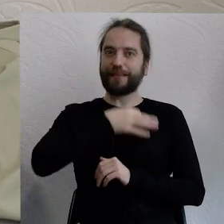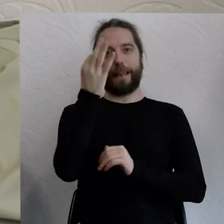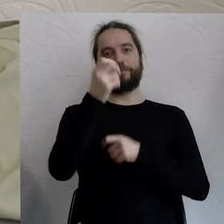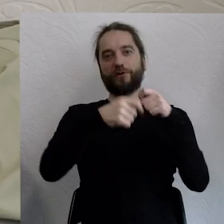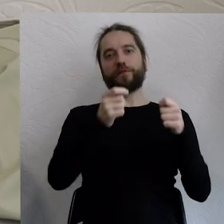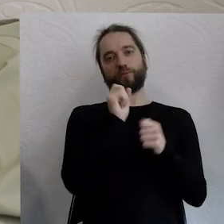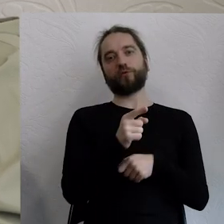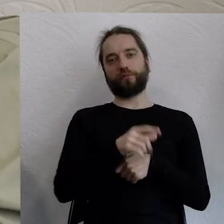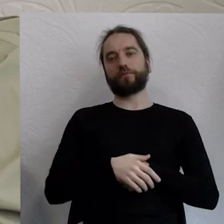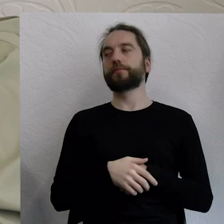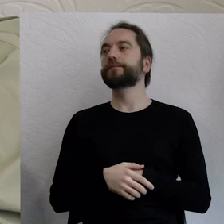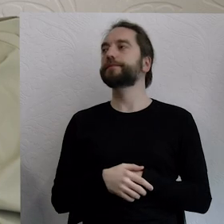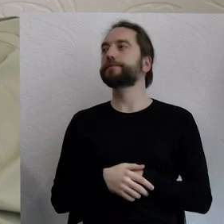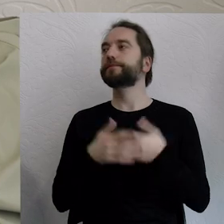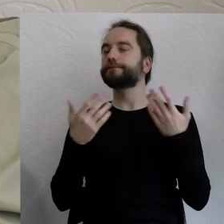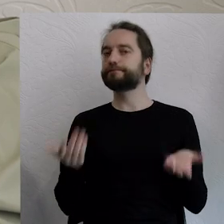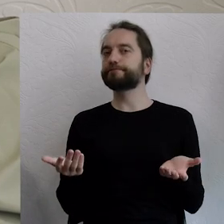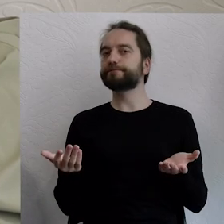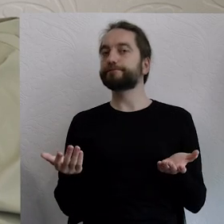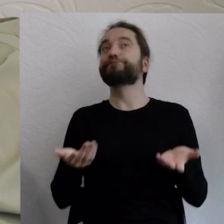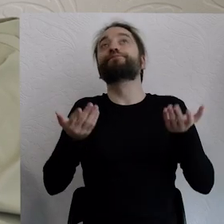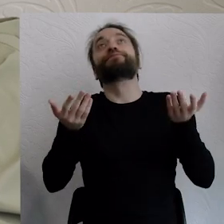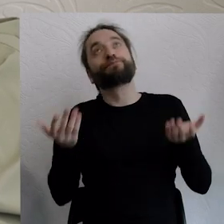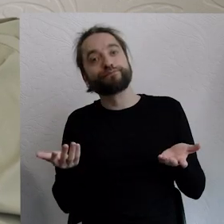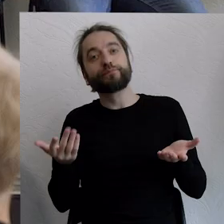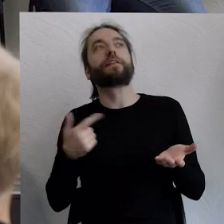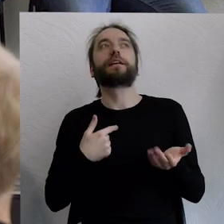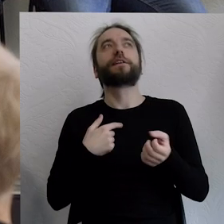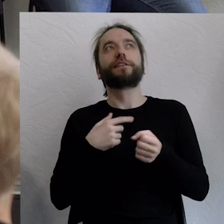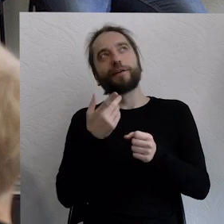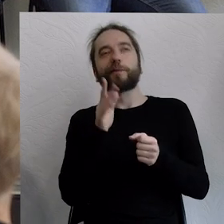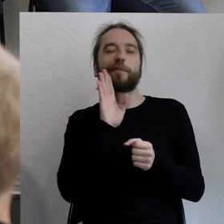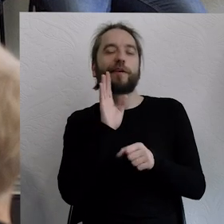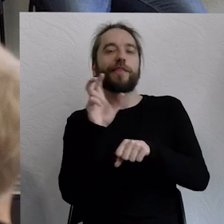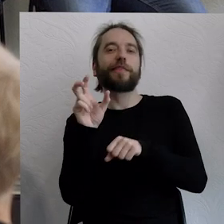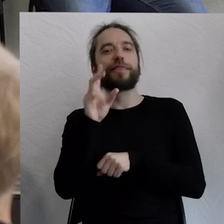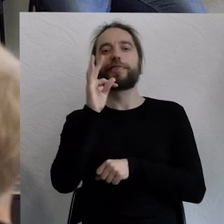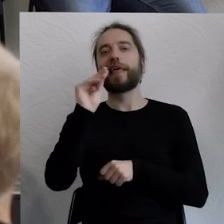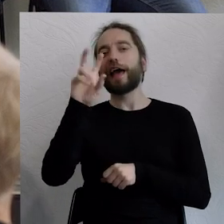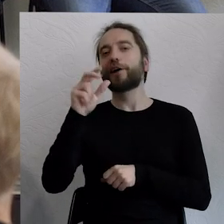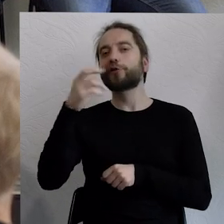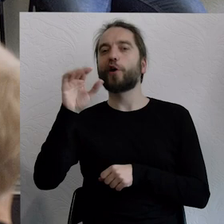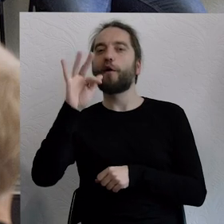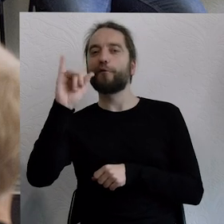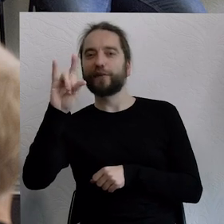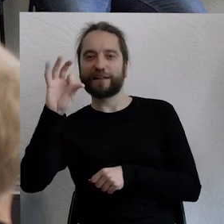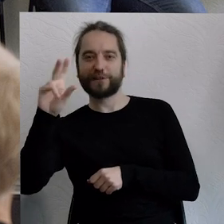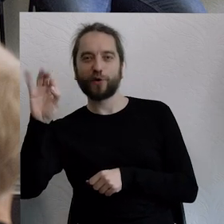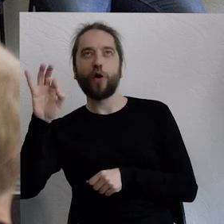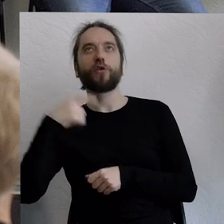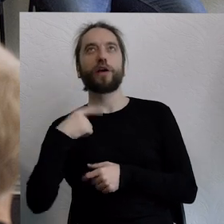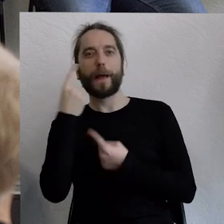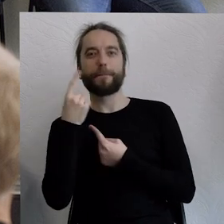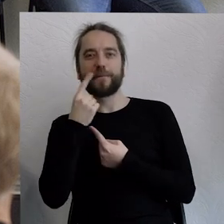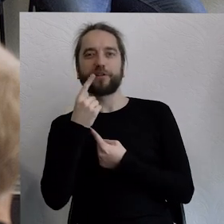znowu idąc technofilsko, obstawiam, że jesteśmy w stanie włączyć więcej